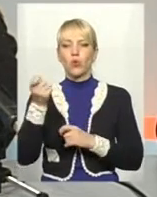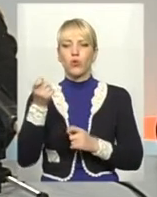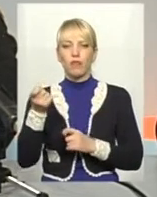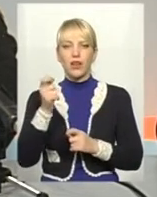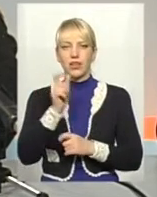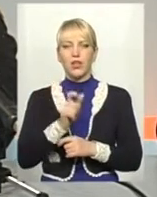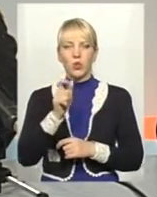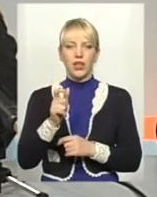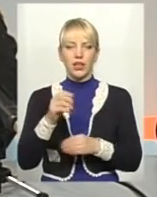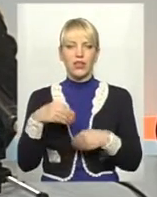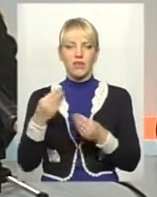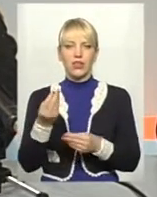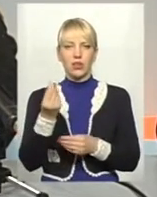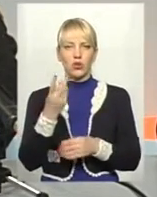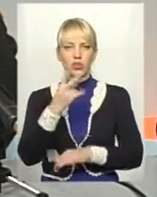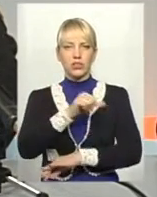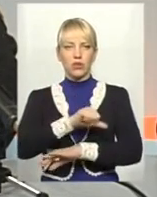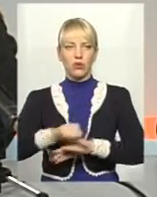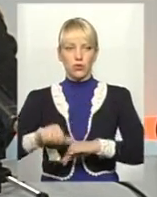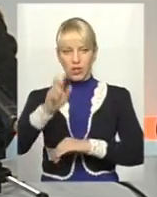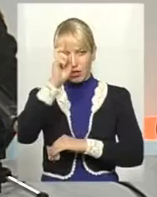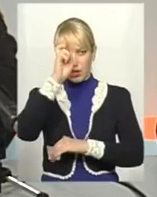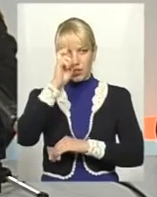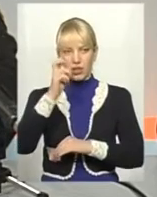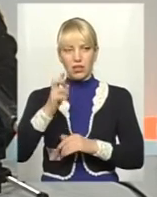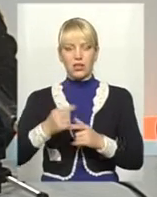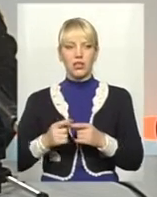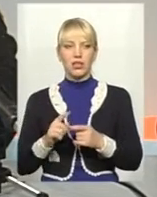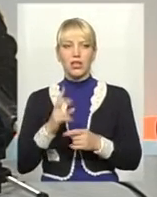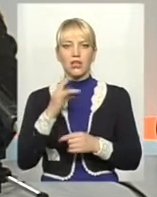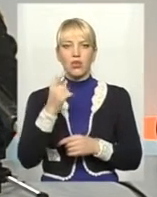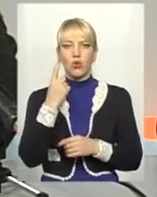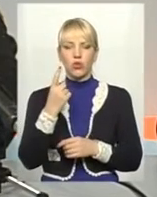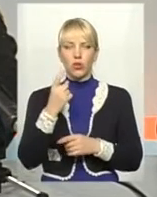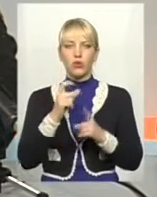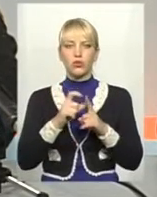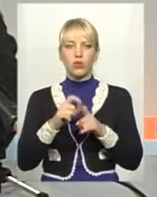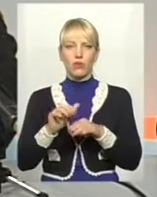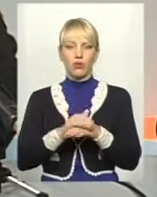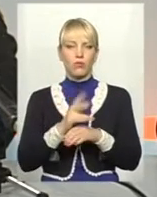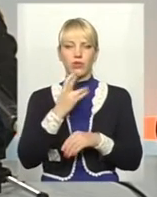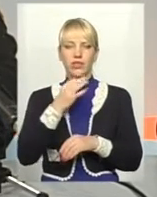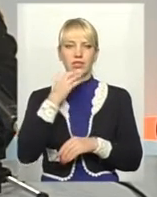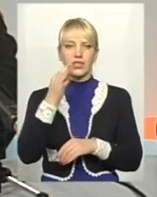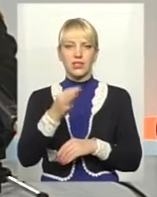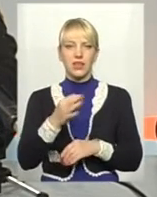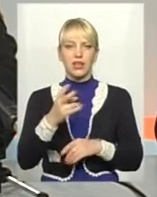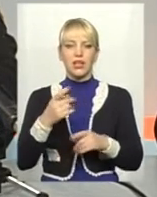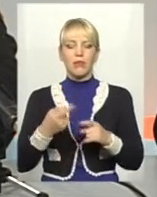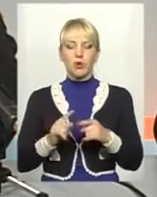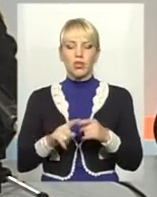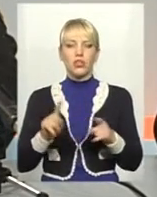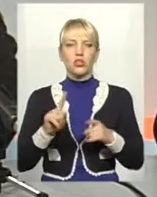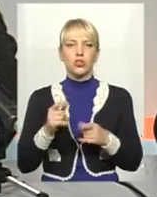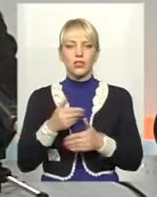валюту давати за кордон країні, яка ще доброго слова не сказала про нашу країну і нічого не сказала про те, що з нами відбувається.